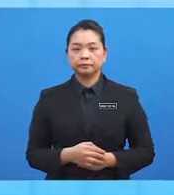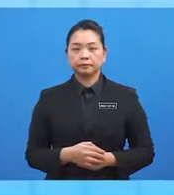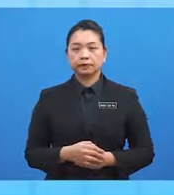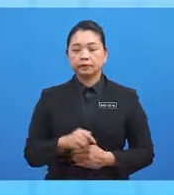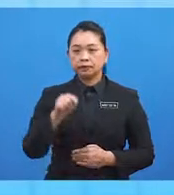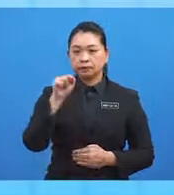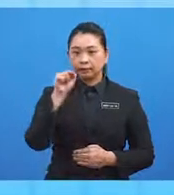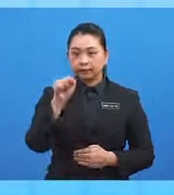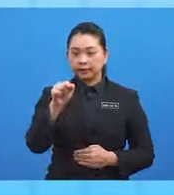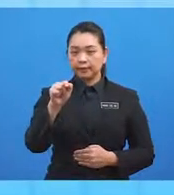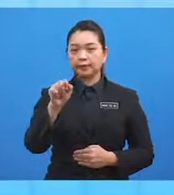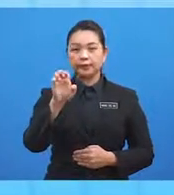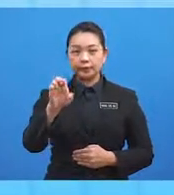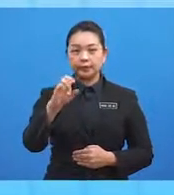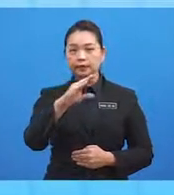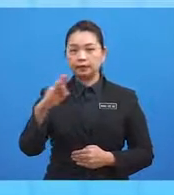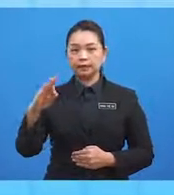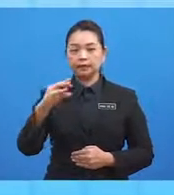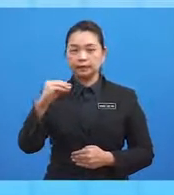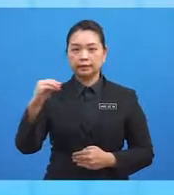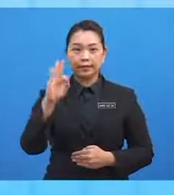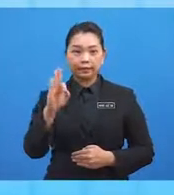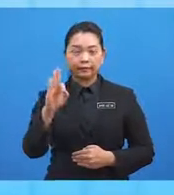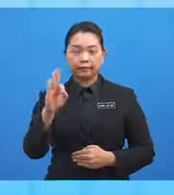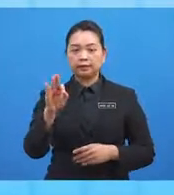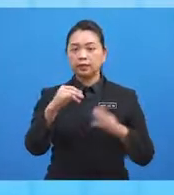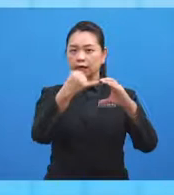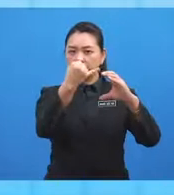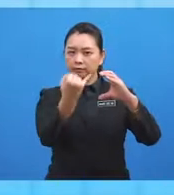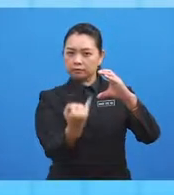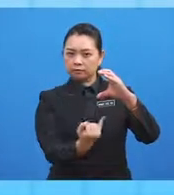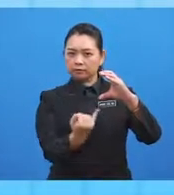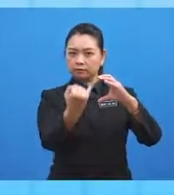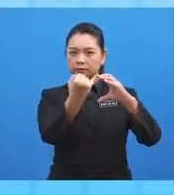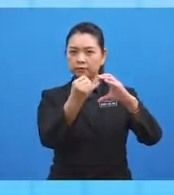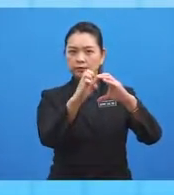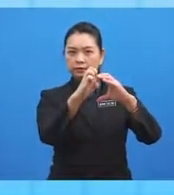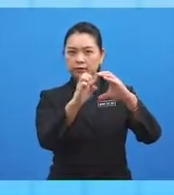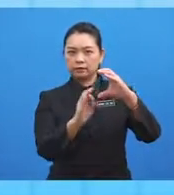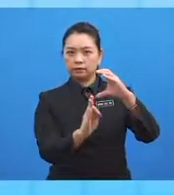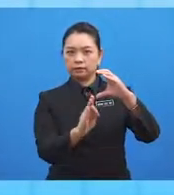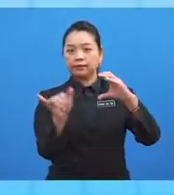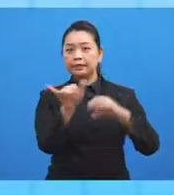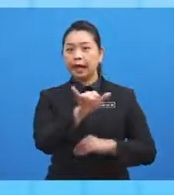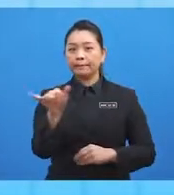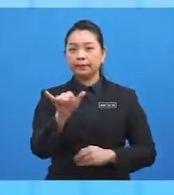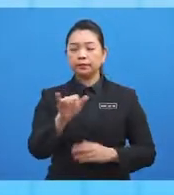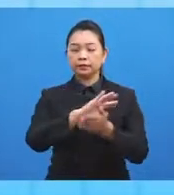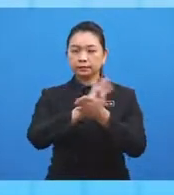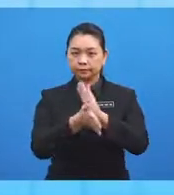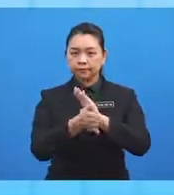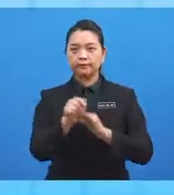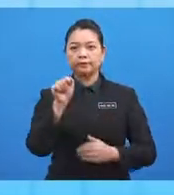dan F berada di atas meridian yang sama. Maka, longitude titik F